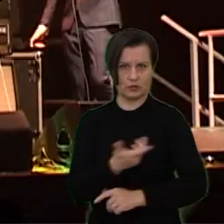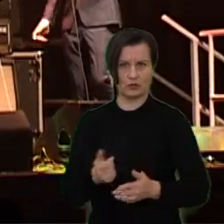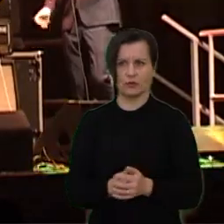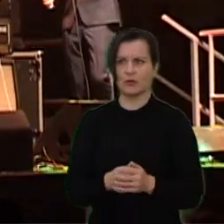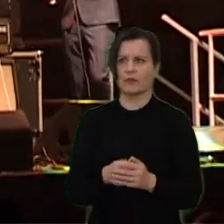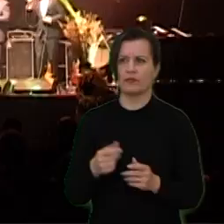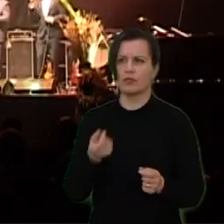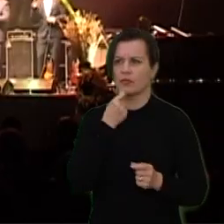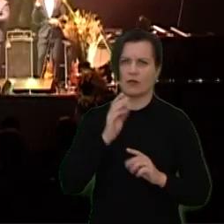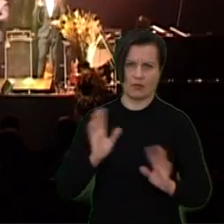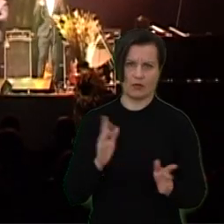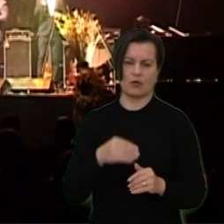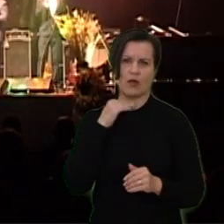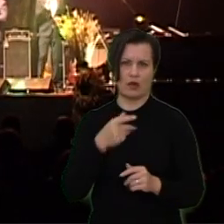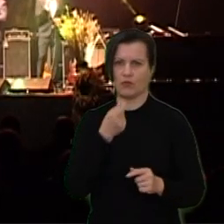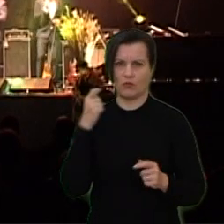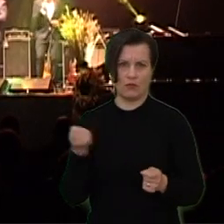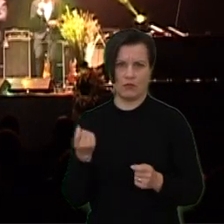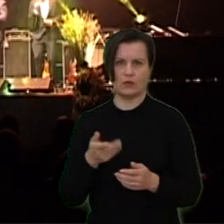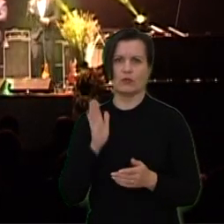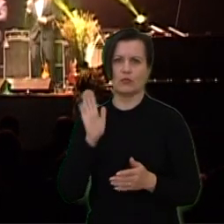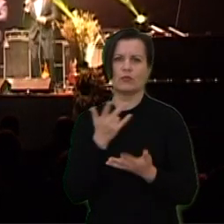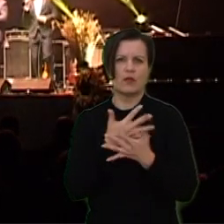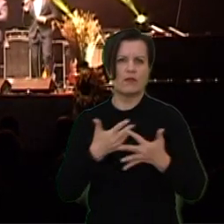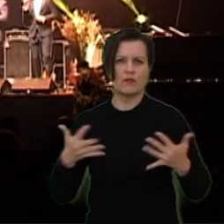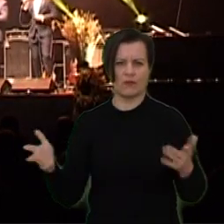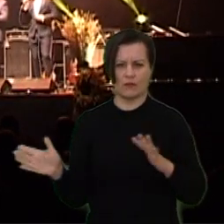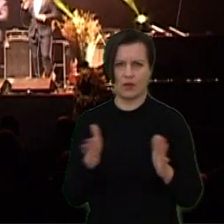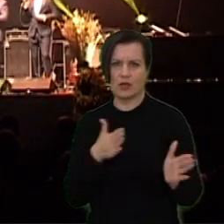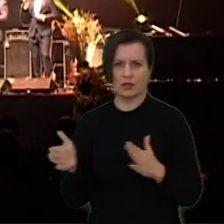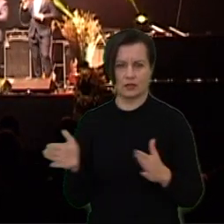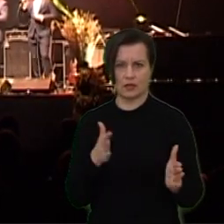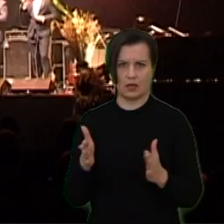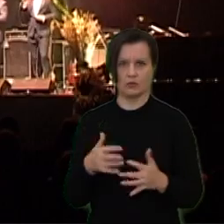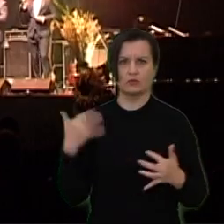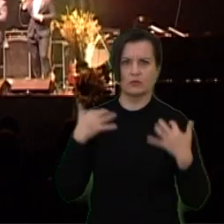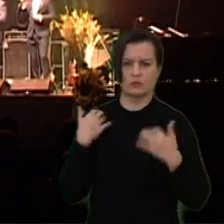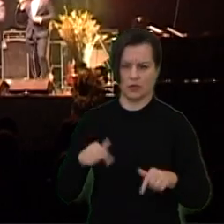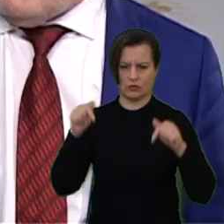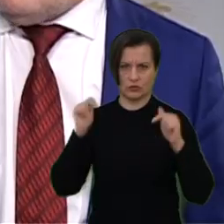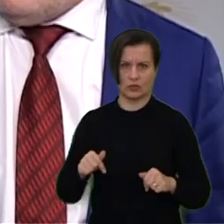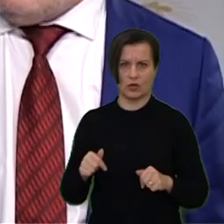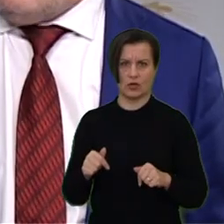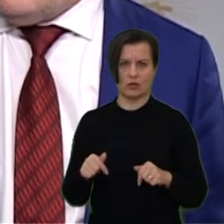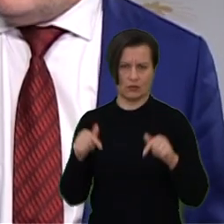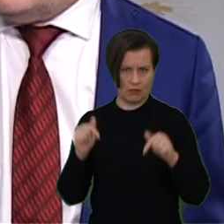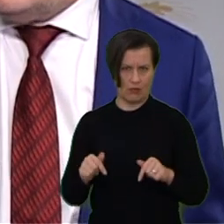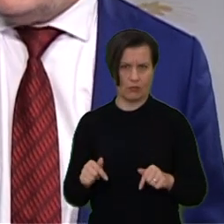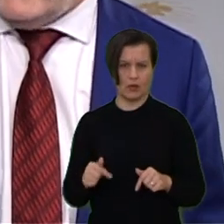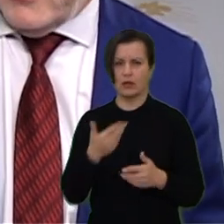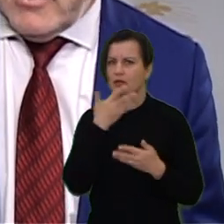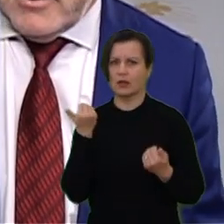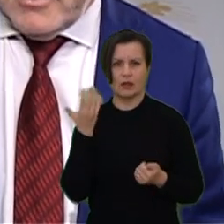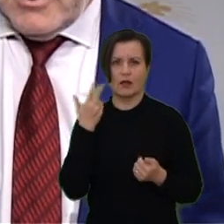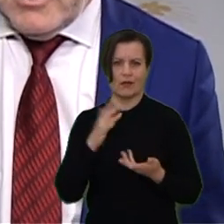Nemažai, aišku, kad nemažai. Visokių būna tu variantų ir šiaip, greitai čia ir dabar, ir nėra kada